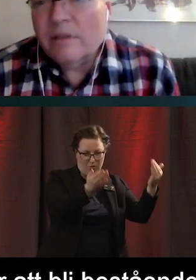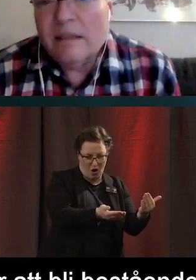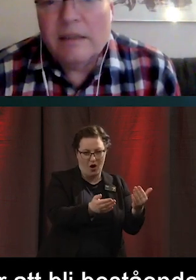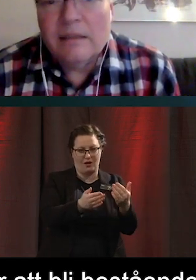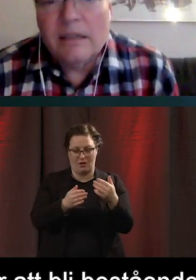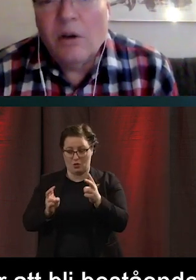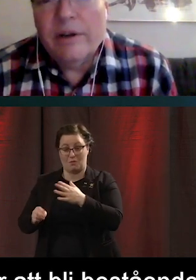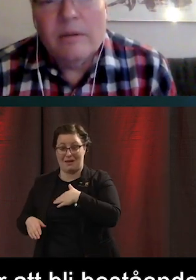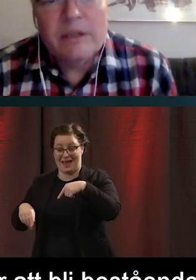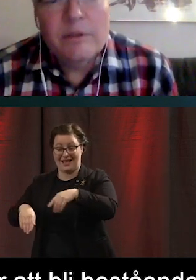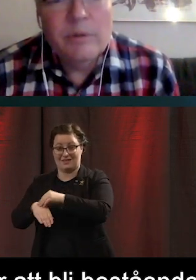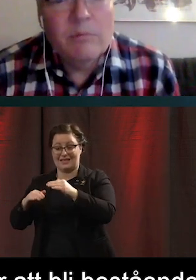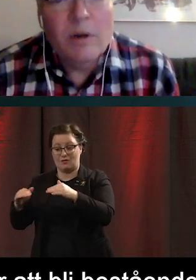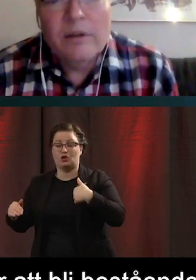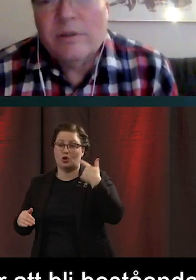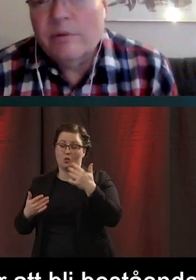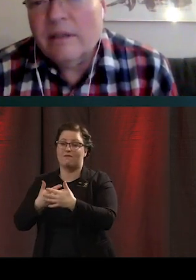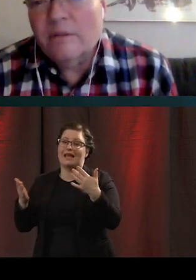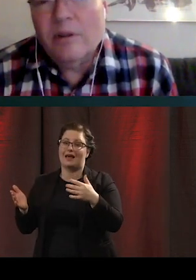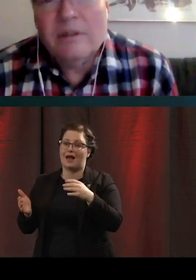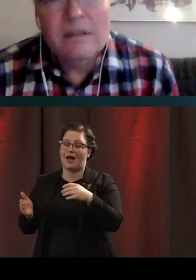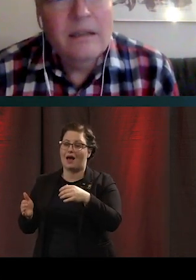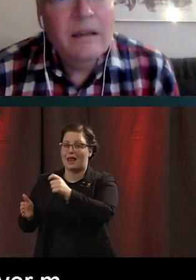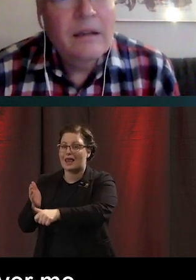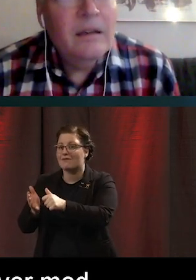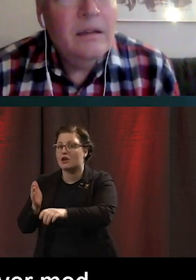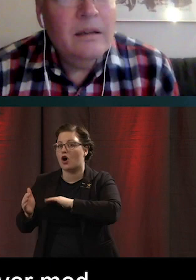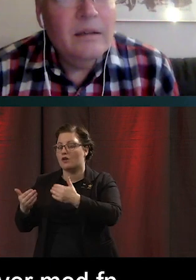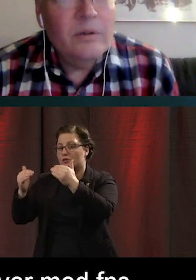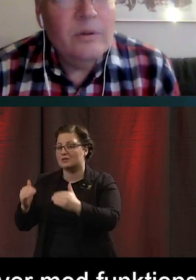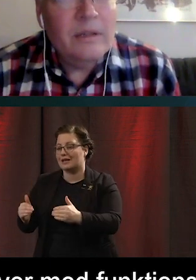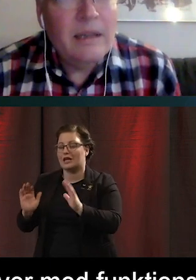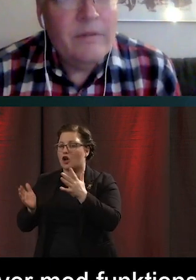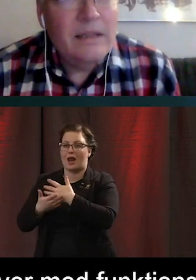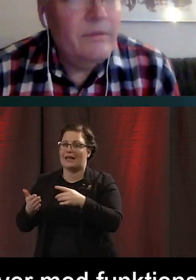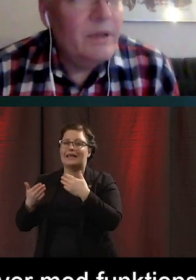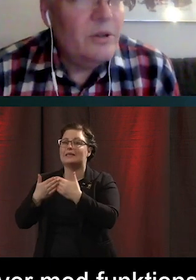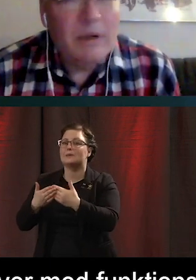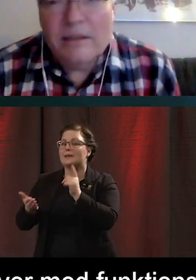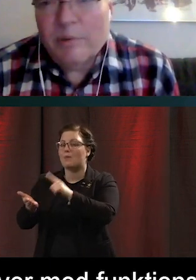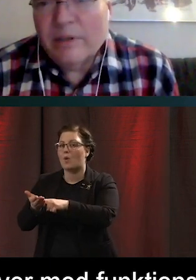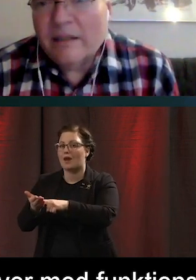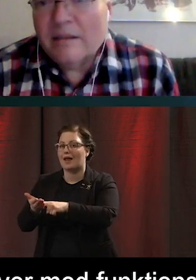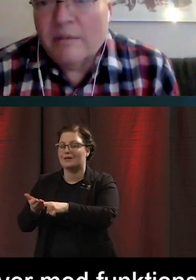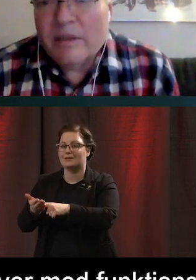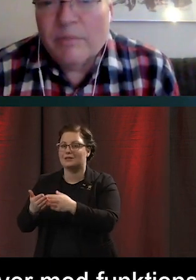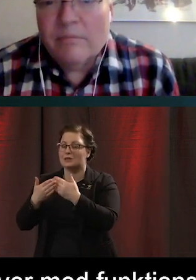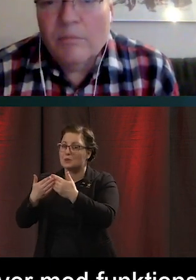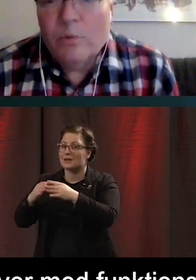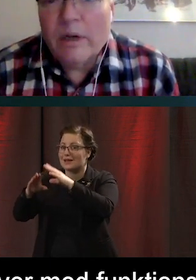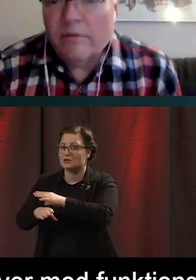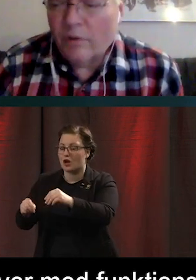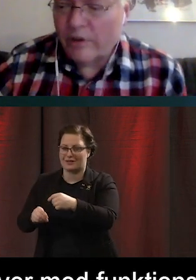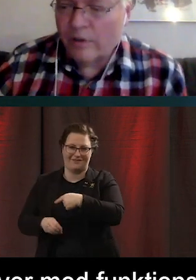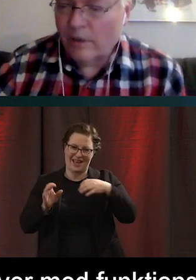funktionsnedsättning inte klarar de här studiemålen och studieresultaten. Och då kan vi se att vi har jobbat i ett projekt tillsammans med